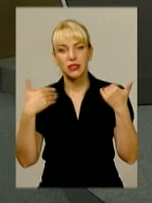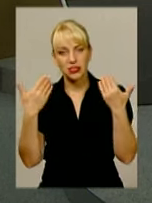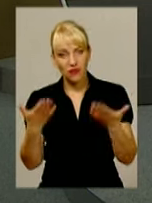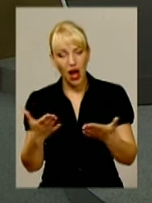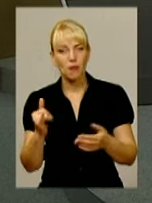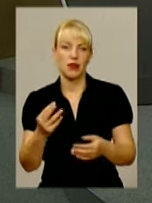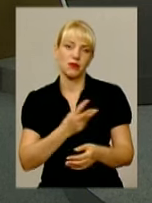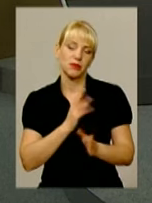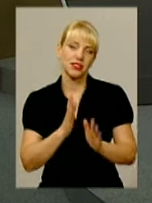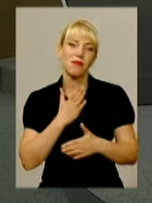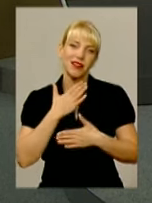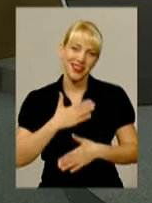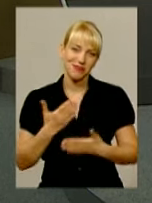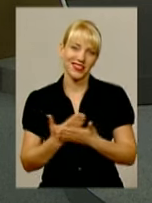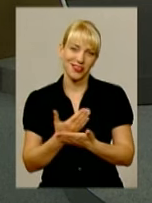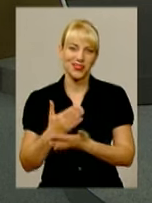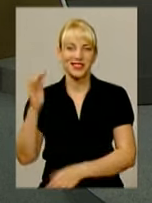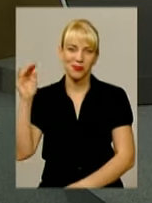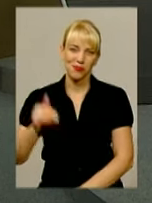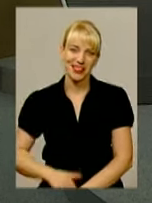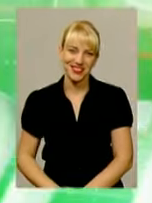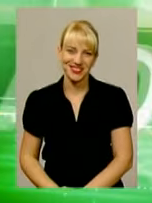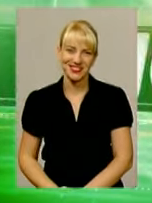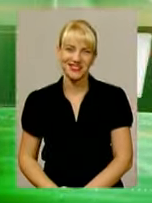та бажаємо лише приємних новин. До побачення.